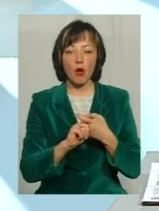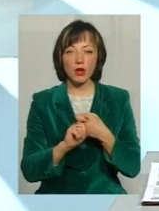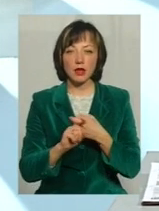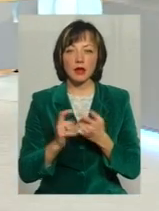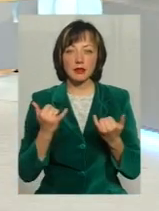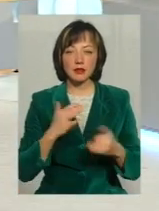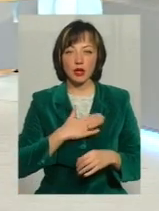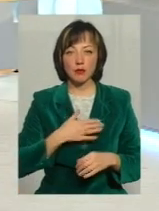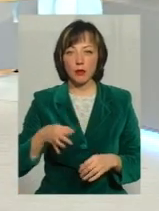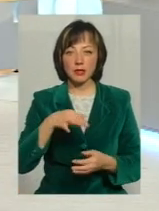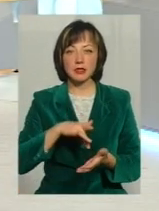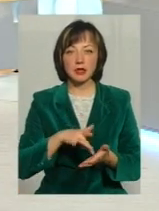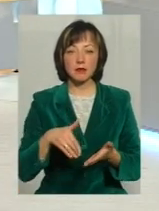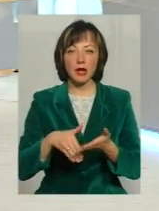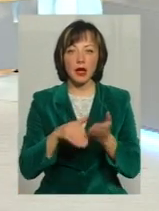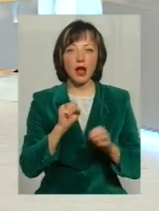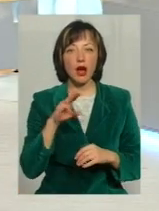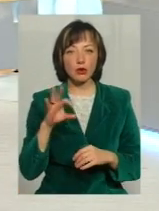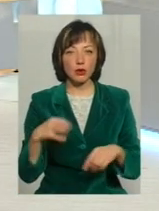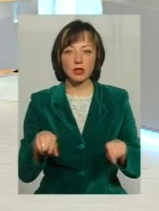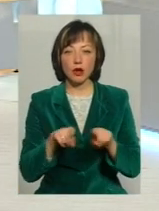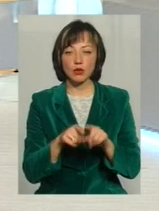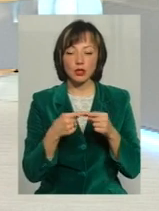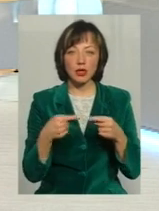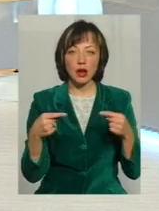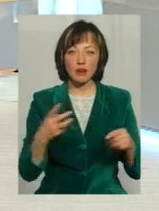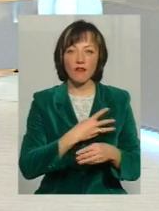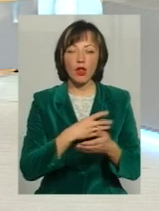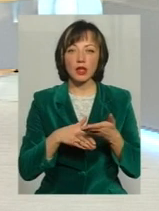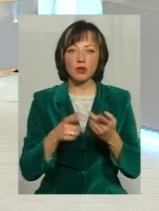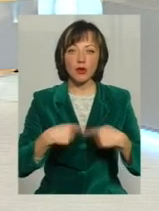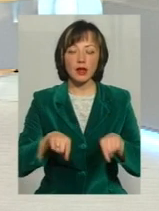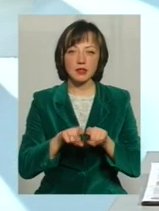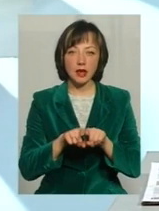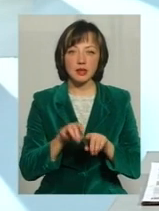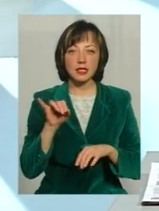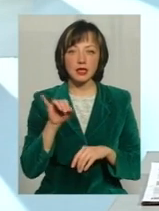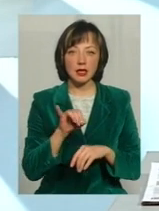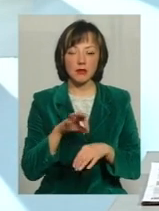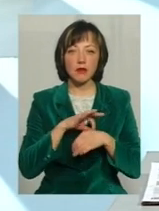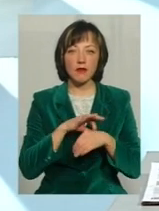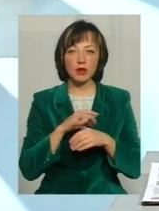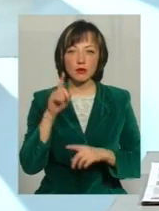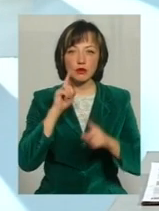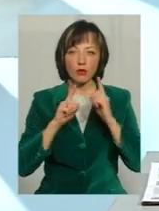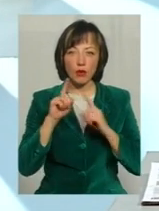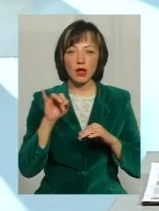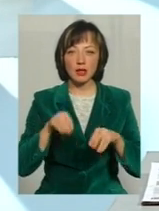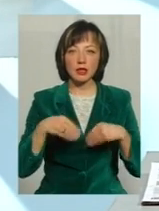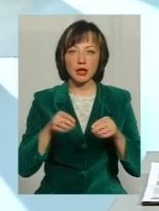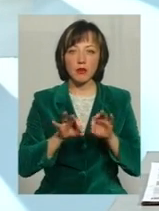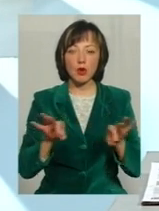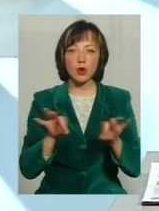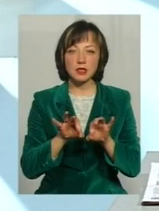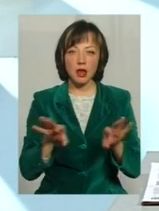обласним центром сприєння АТО, також з рядом волонтерських організацій громадських І проводимо збори, і дадаємо роз